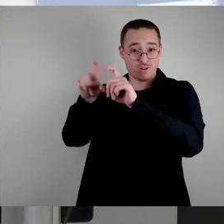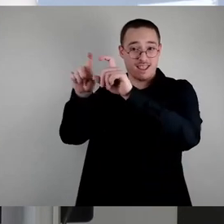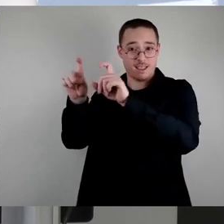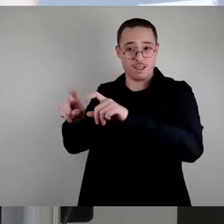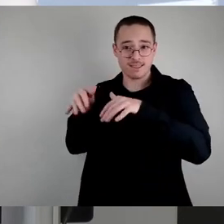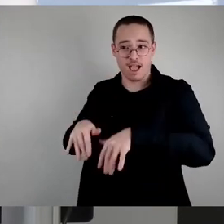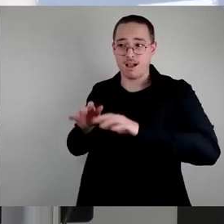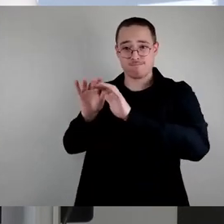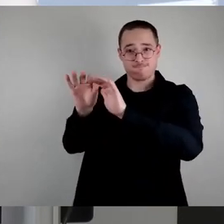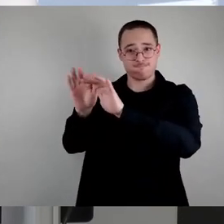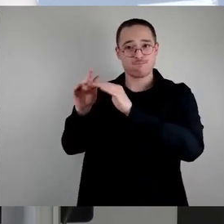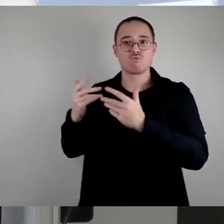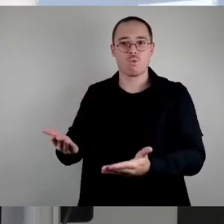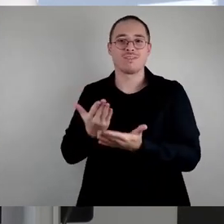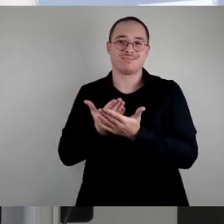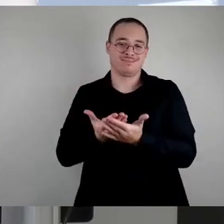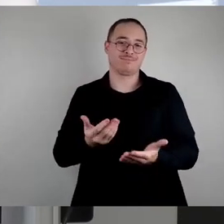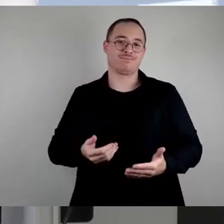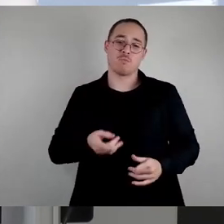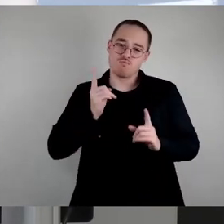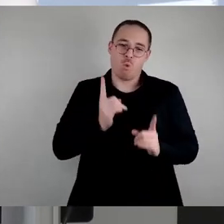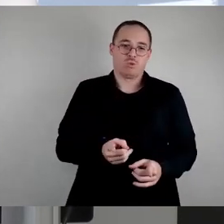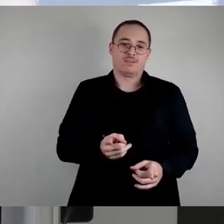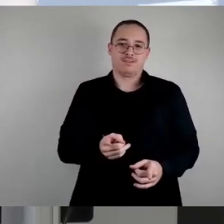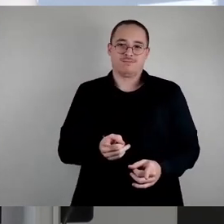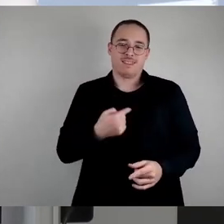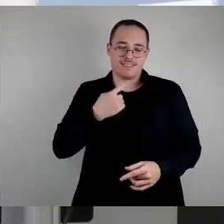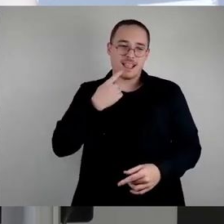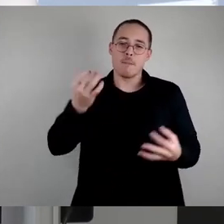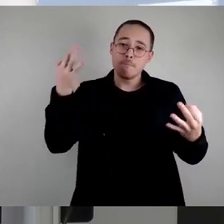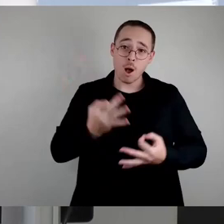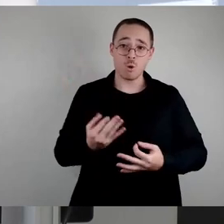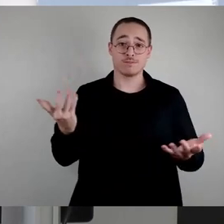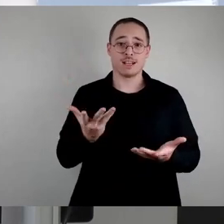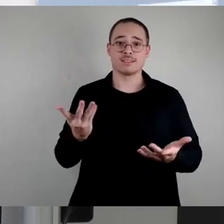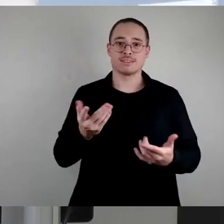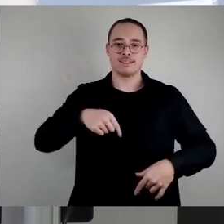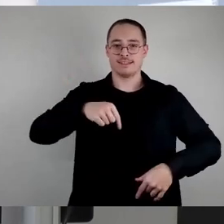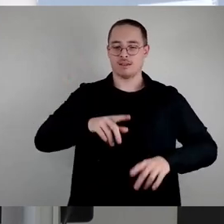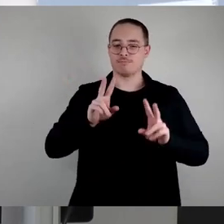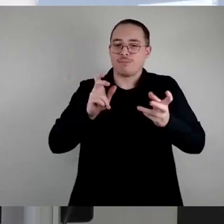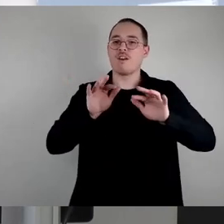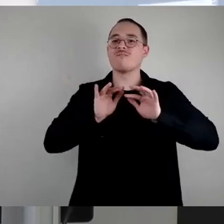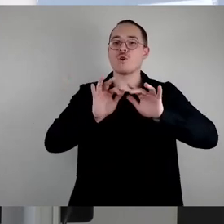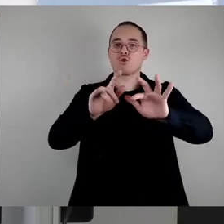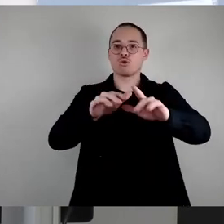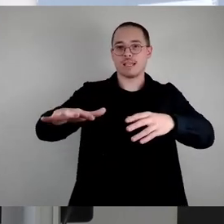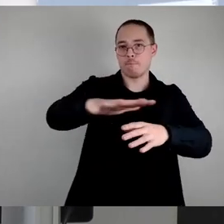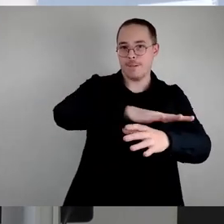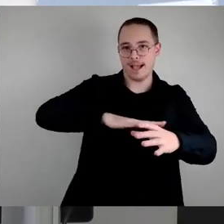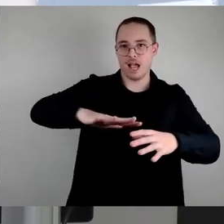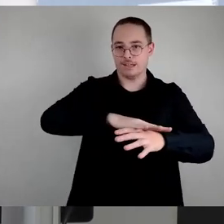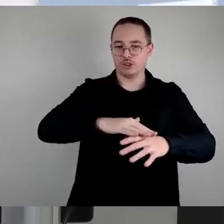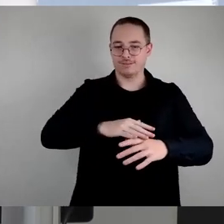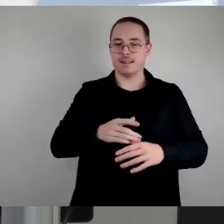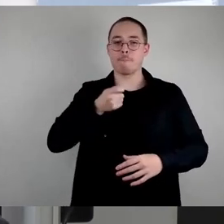notwendig ist, dass wir hier für unseren Wirkungsbereich solche Mieterinnenbeiräte schaffen, die